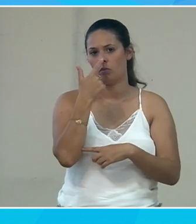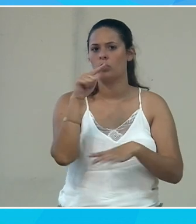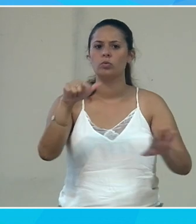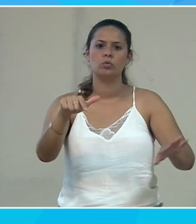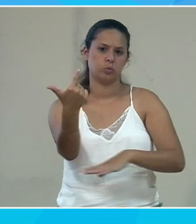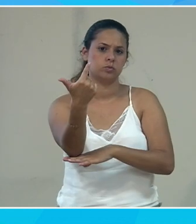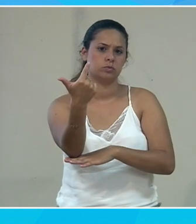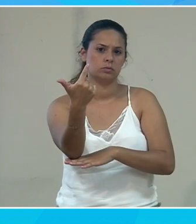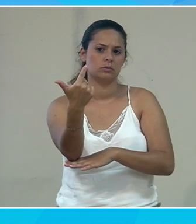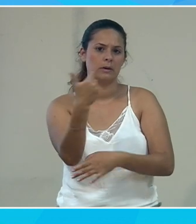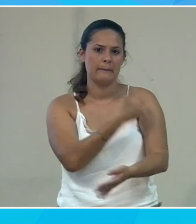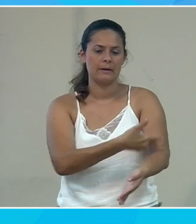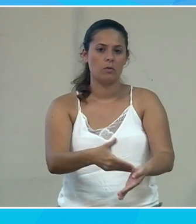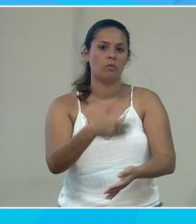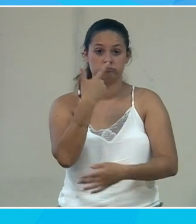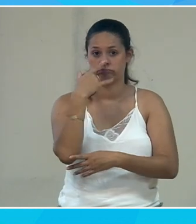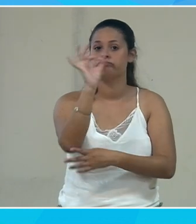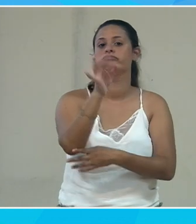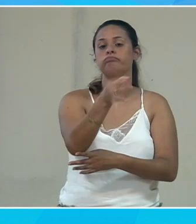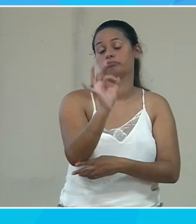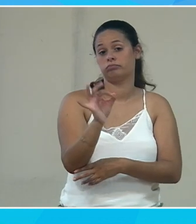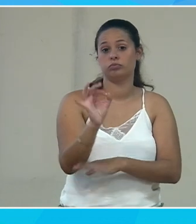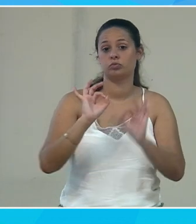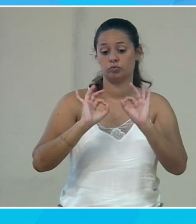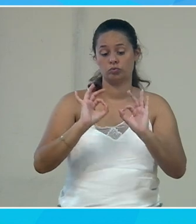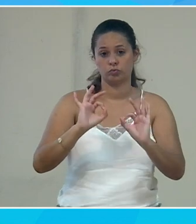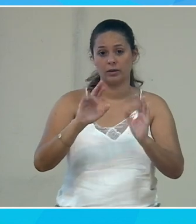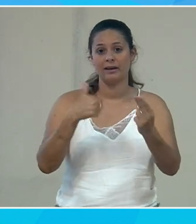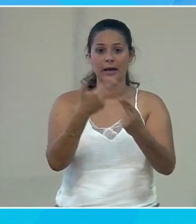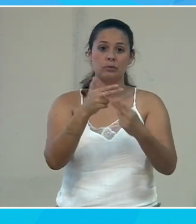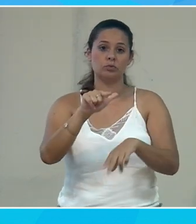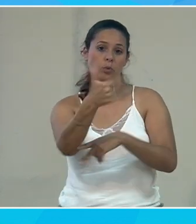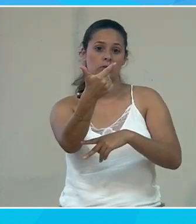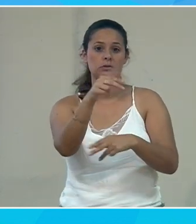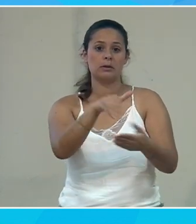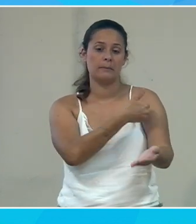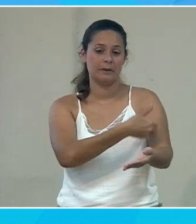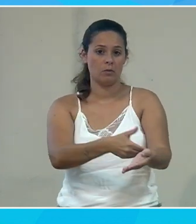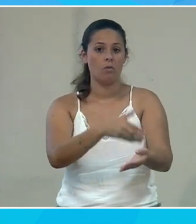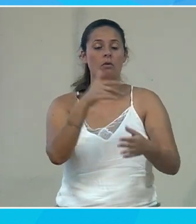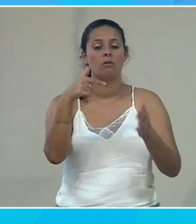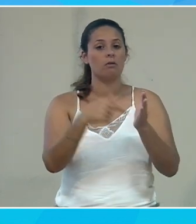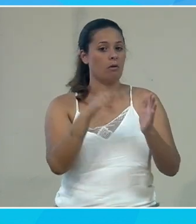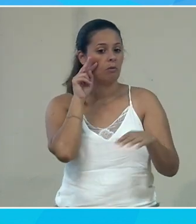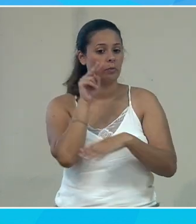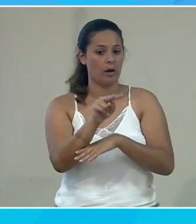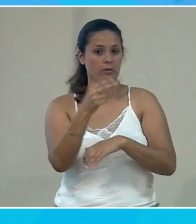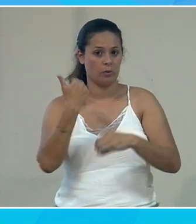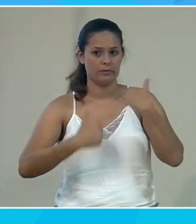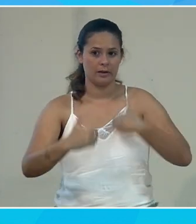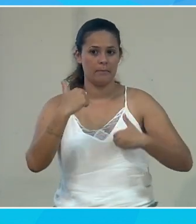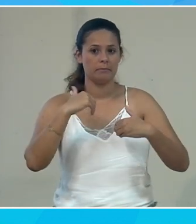12 ? 12 ? Ouais. J'ai entendu 12. La réponse est 12 millions. Donc, si je regarde un peu le handicap,